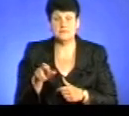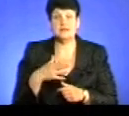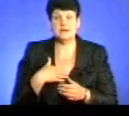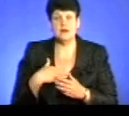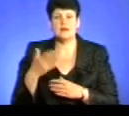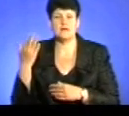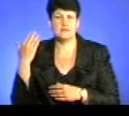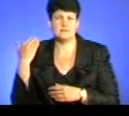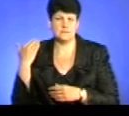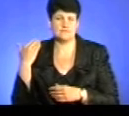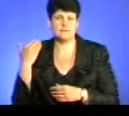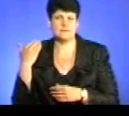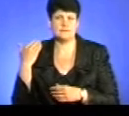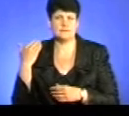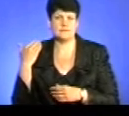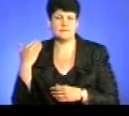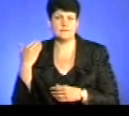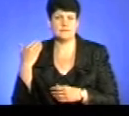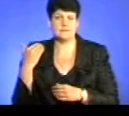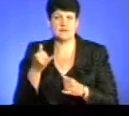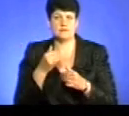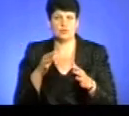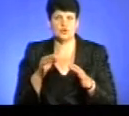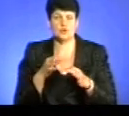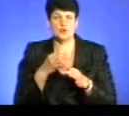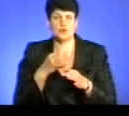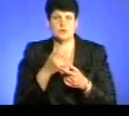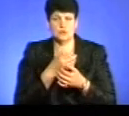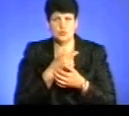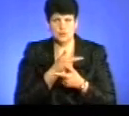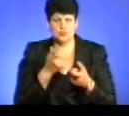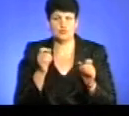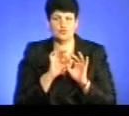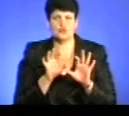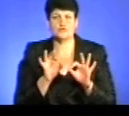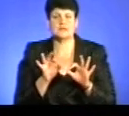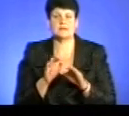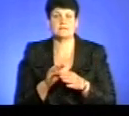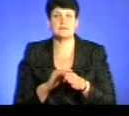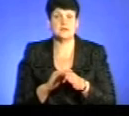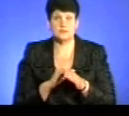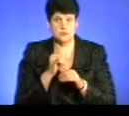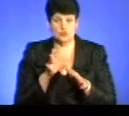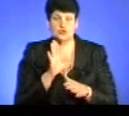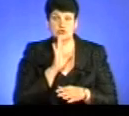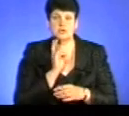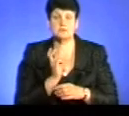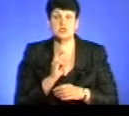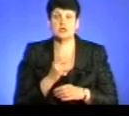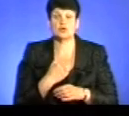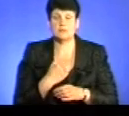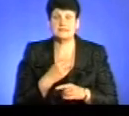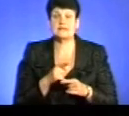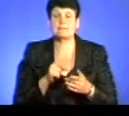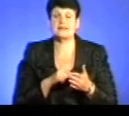час, я не можу, скажімо, озвучувати прізвище, але було в мене в нас справа, жіночка звернулася до мене з таким